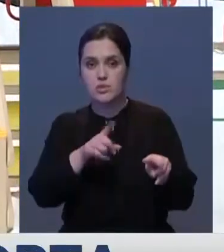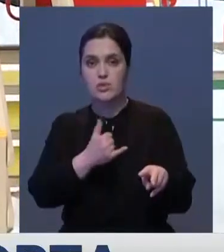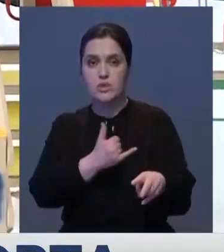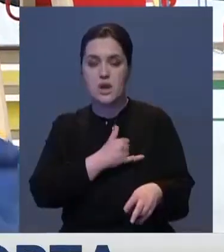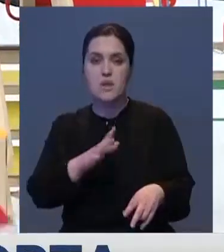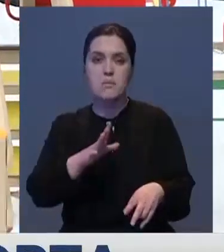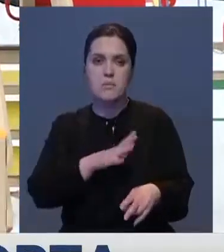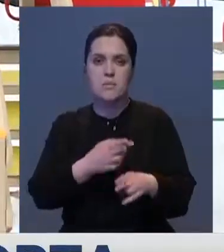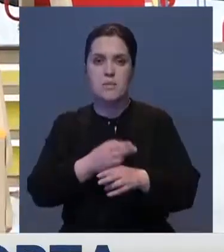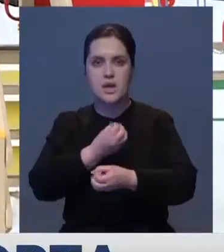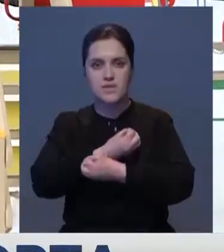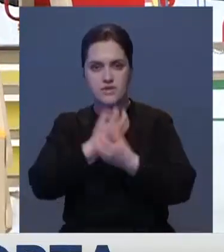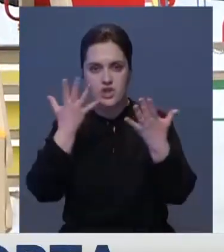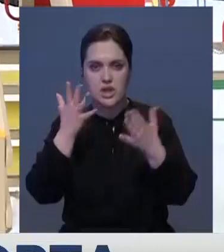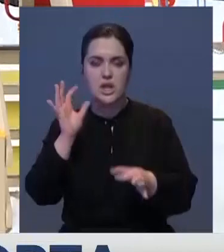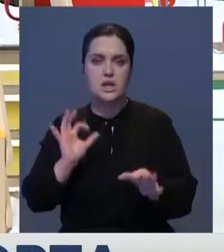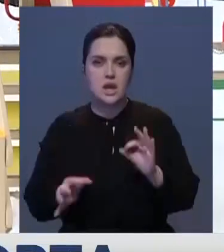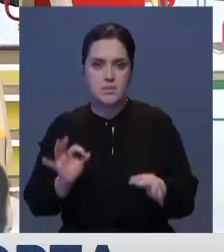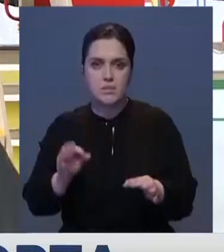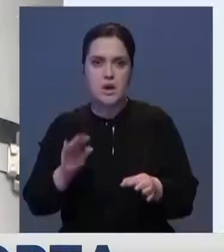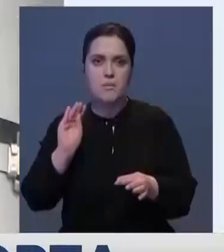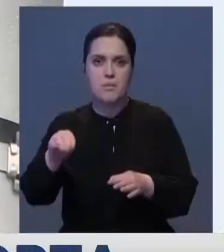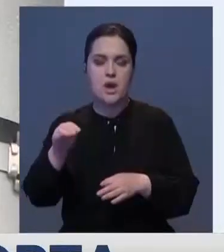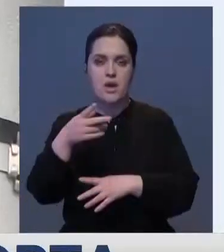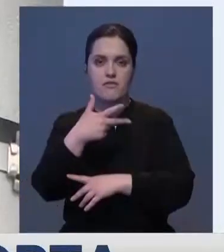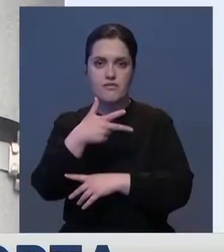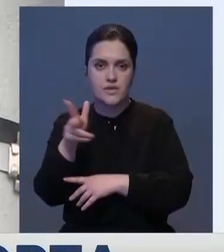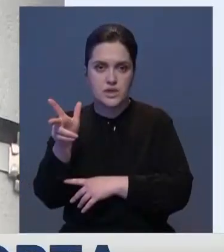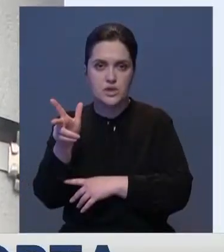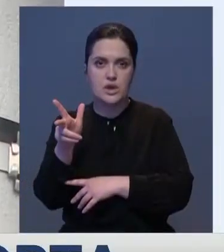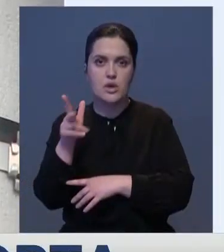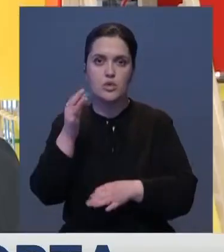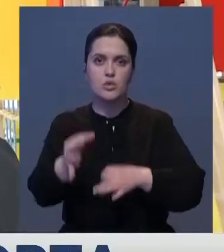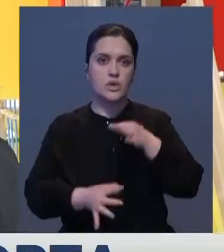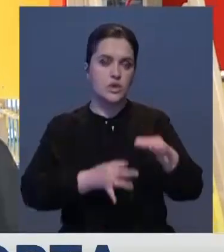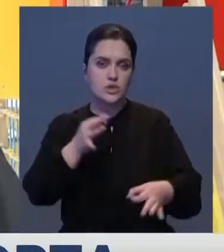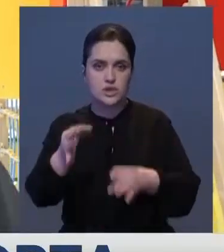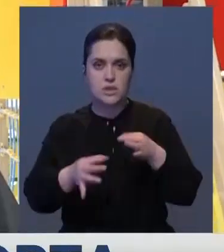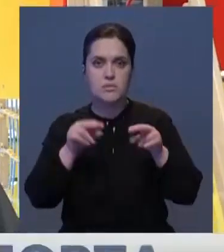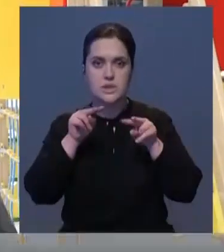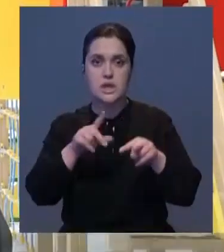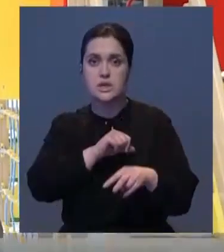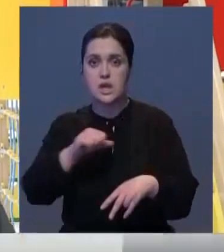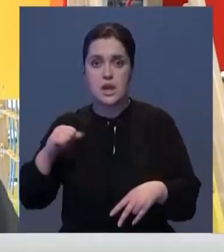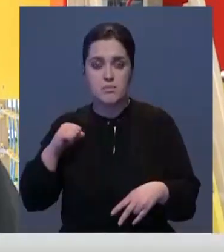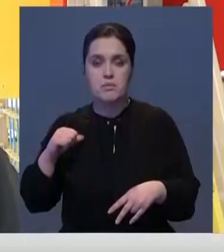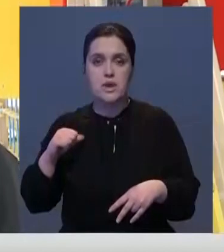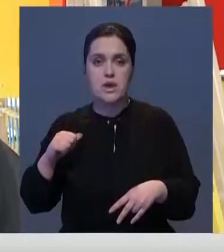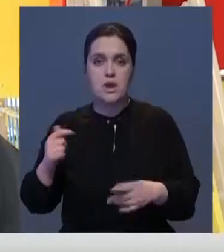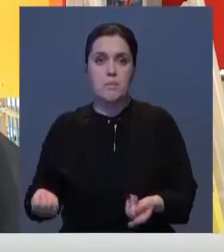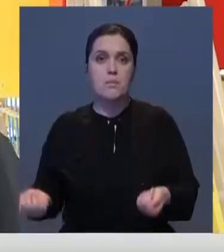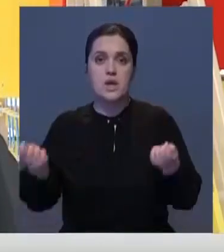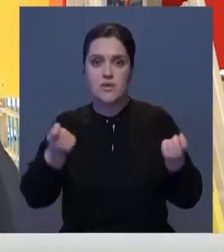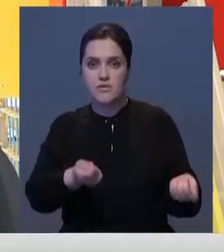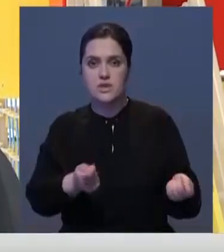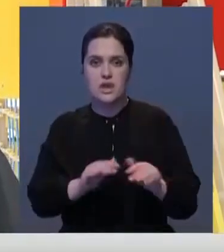и освещение нормально работало. Поставили видеокамеры. круглосуточном режиме следим. Сами жители нам привозят, допустим,